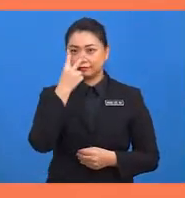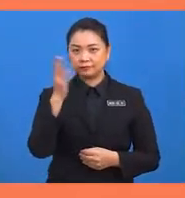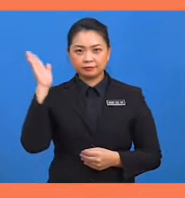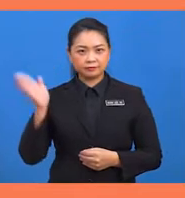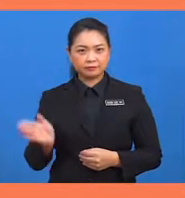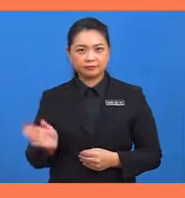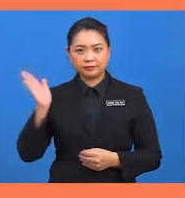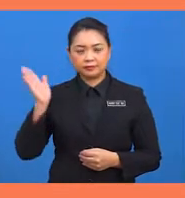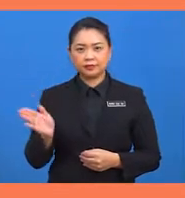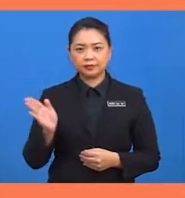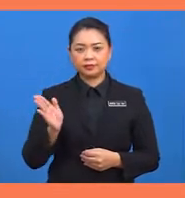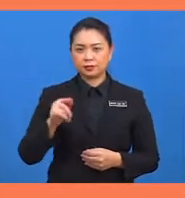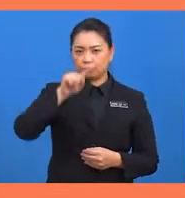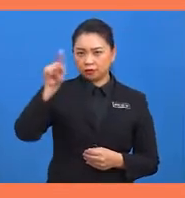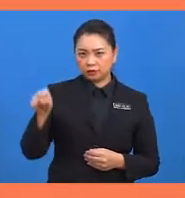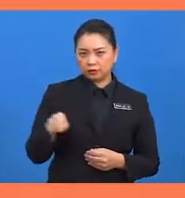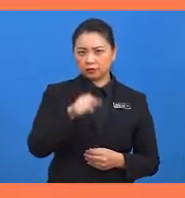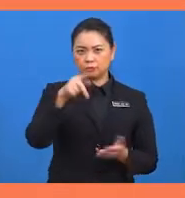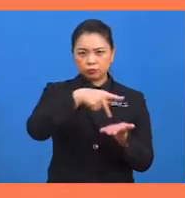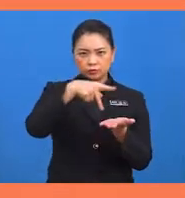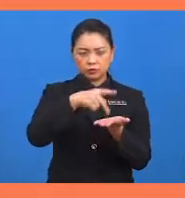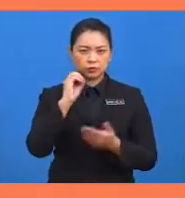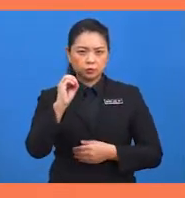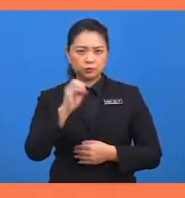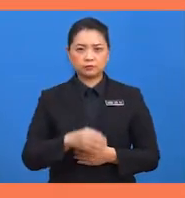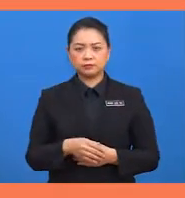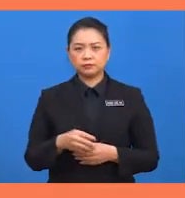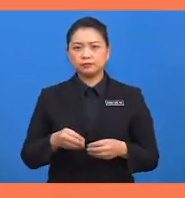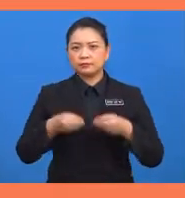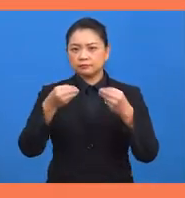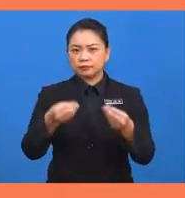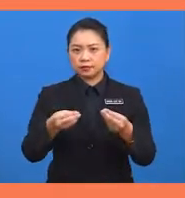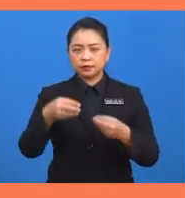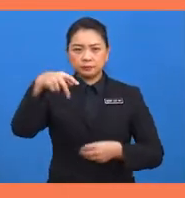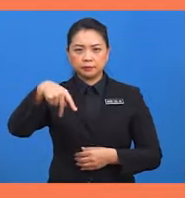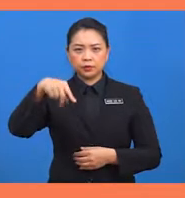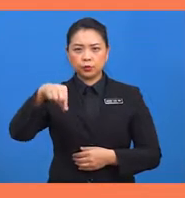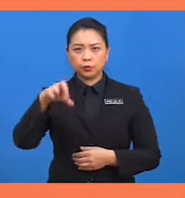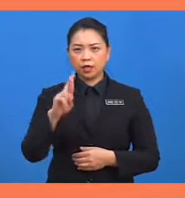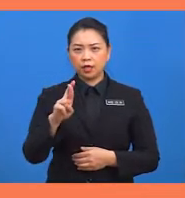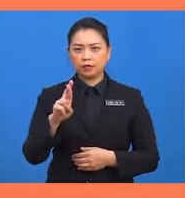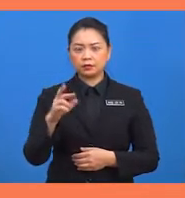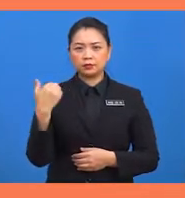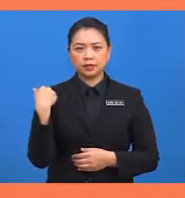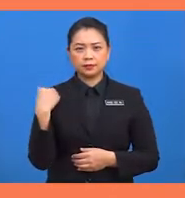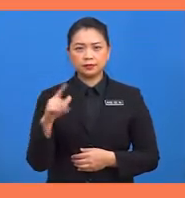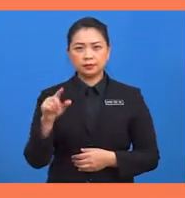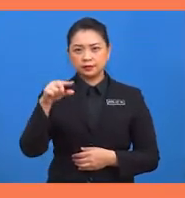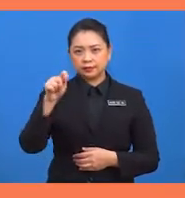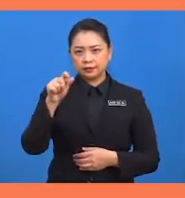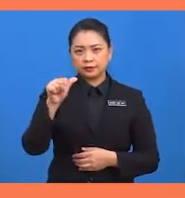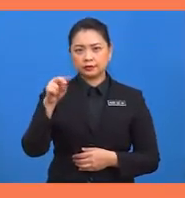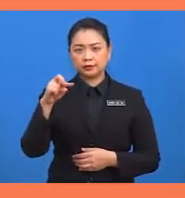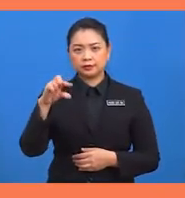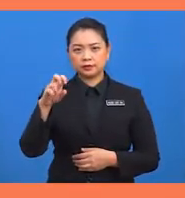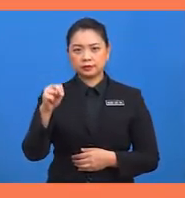menunjukkan bulatan berpusat di O. Diberi bahawa PQR ialah tenjen kepada